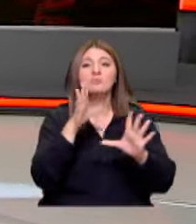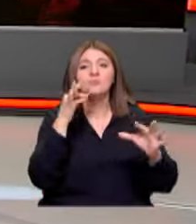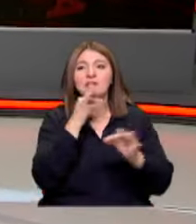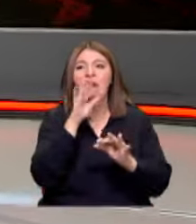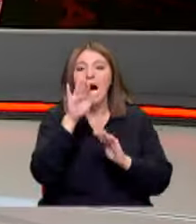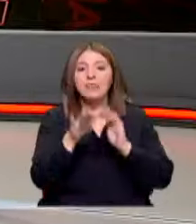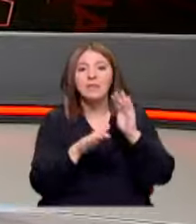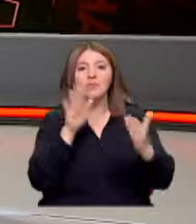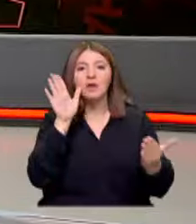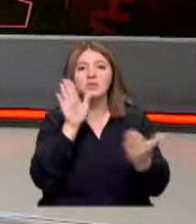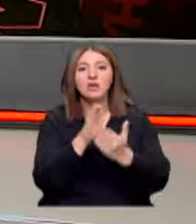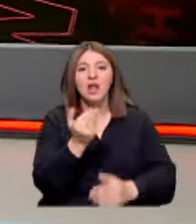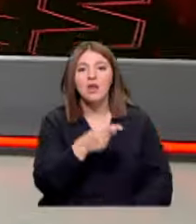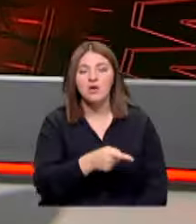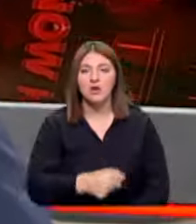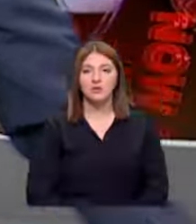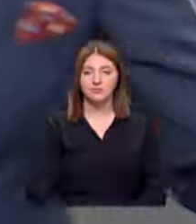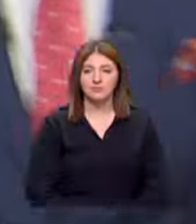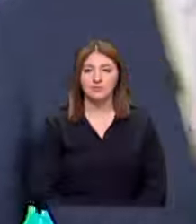adım adım ilerliyoruz